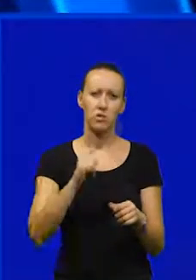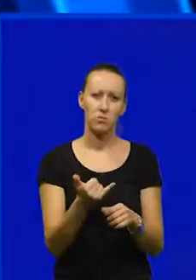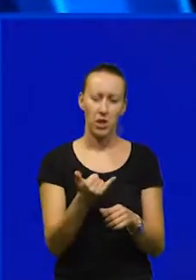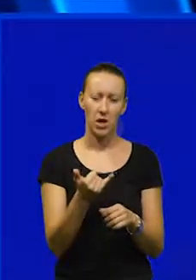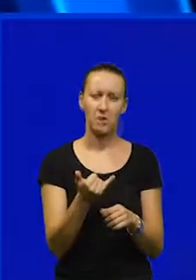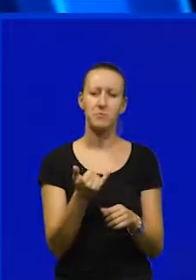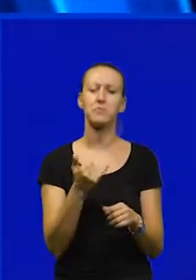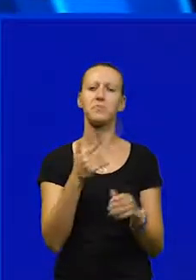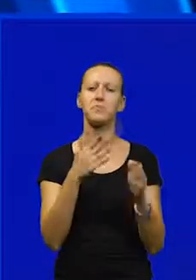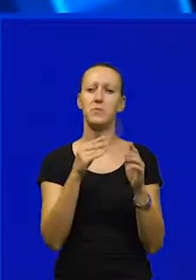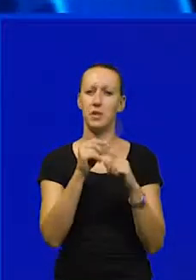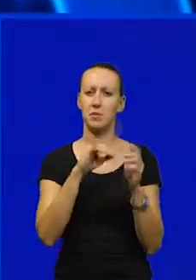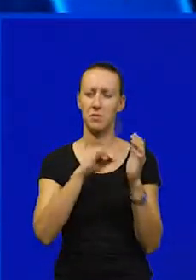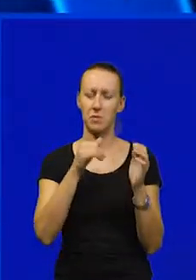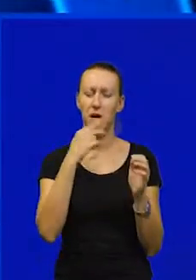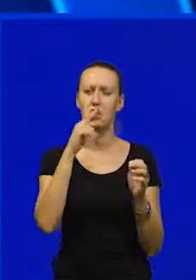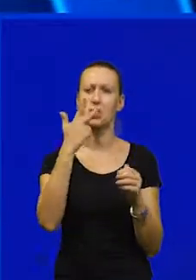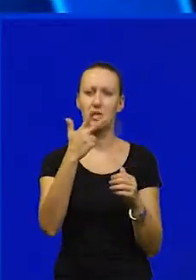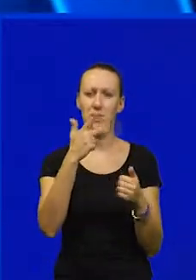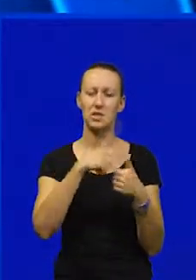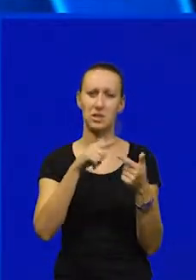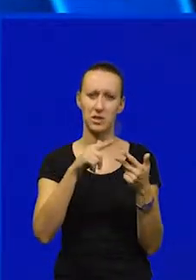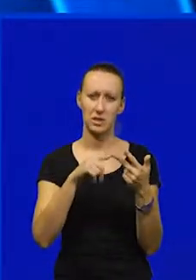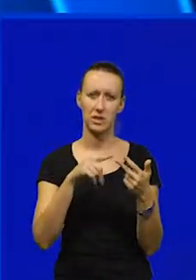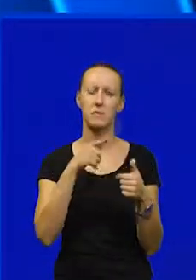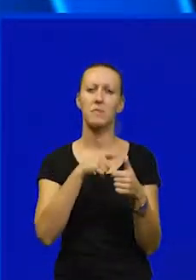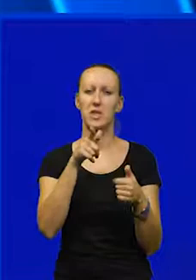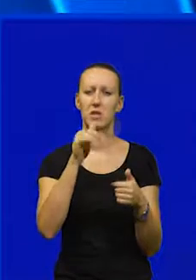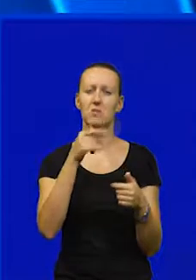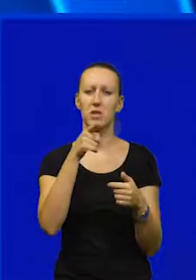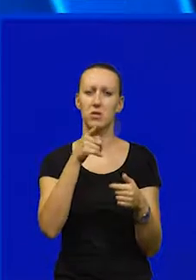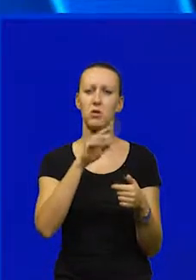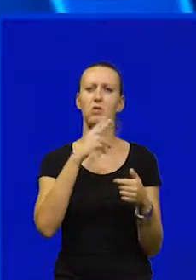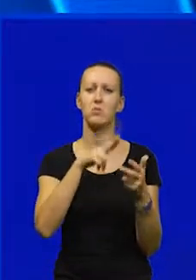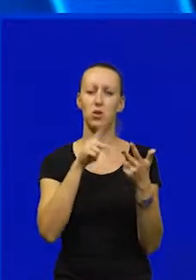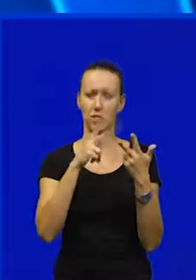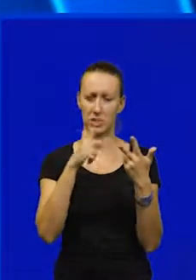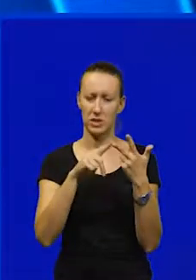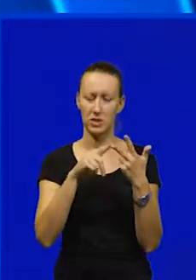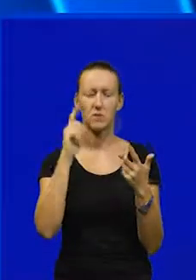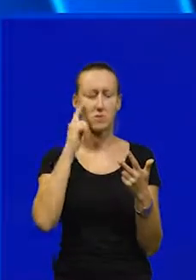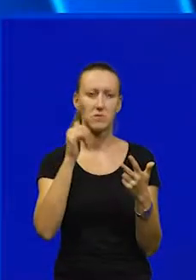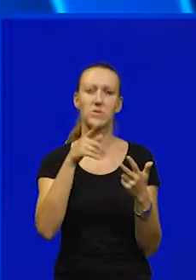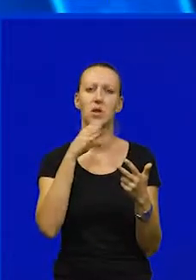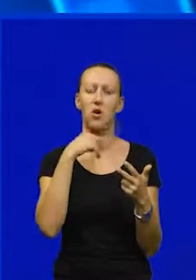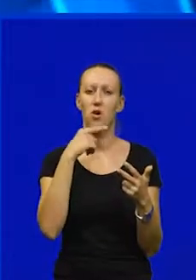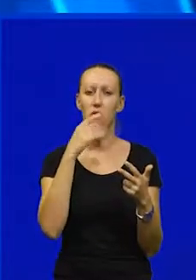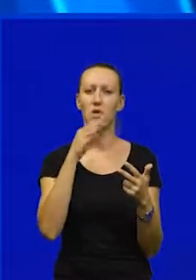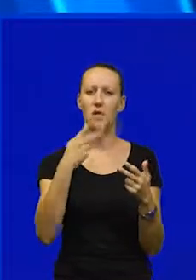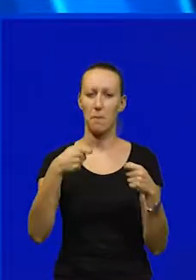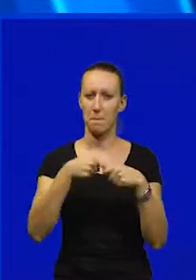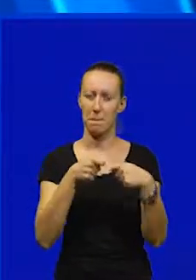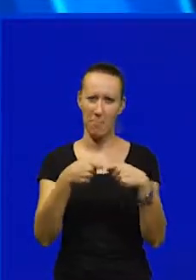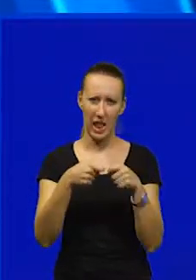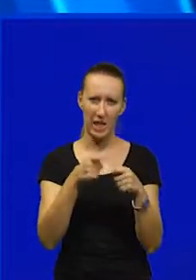Premijer navodi tri moguća scenarija s tim da se iz onoga pod brojem tri može naslutiti da priča sa strateškim